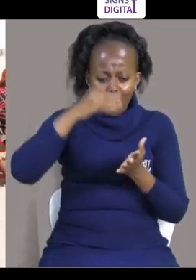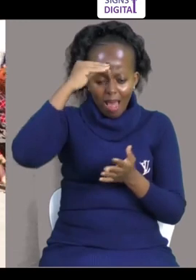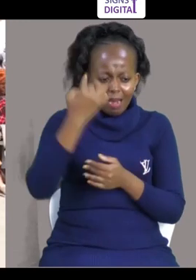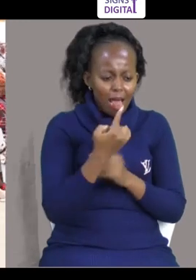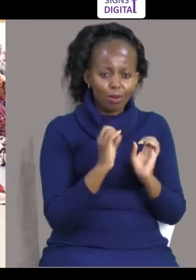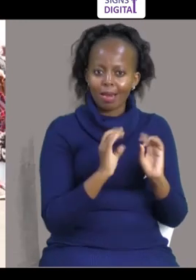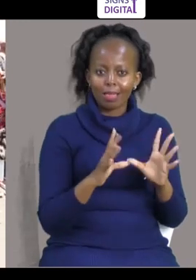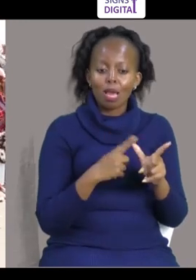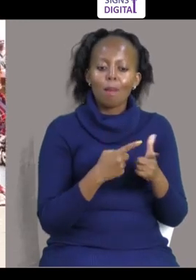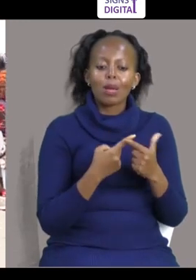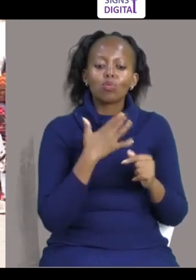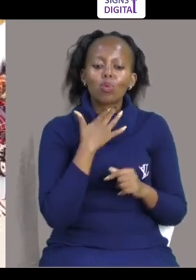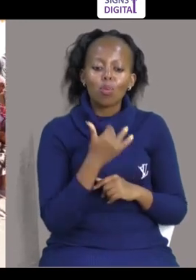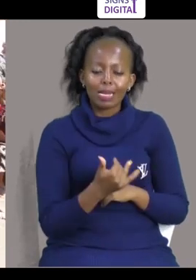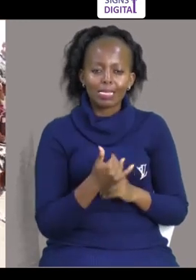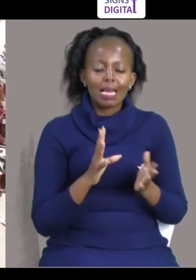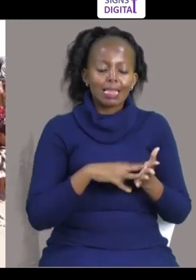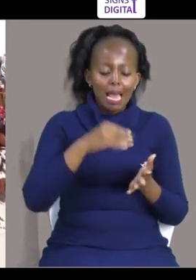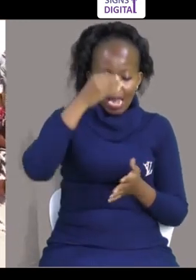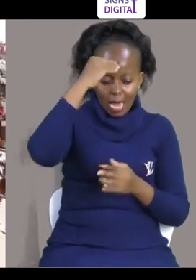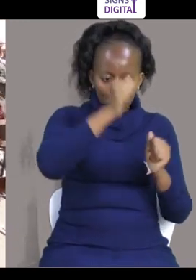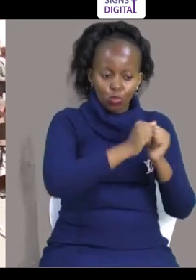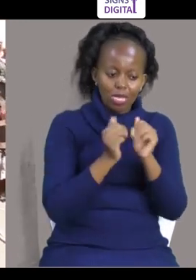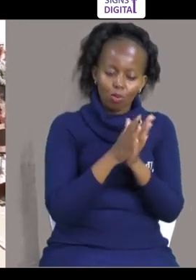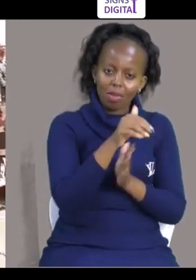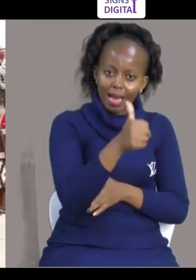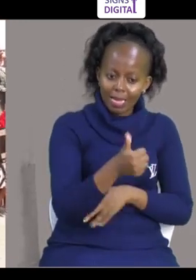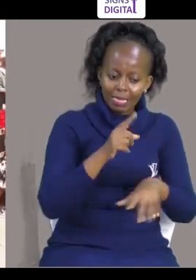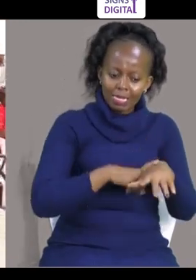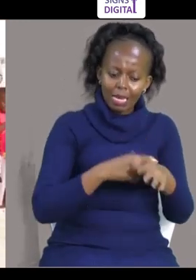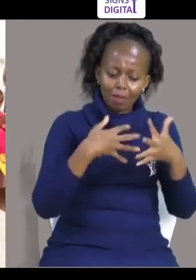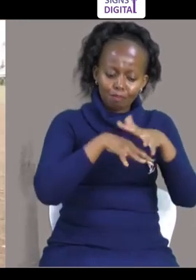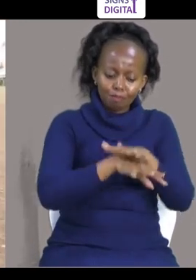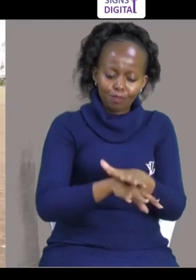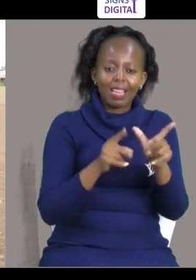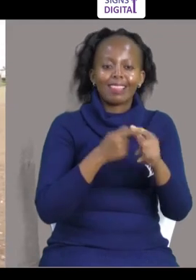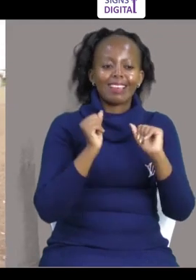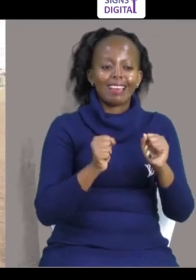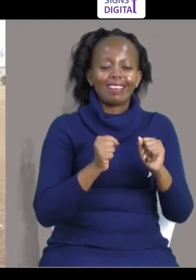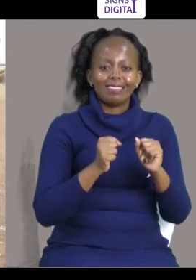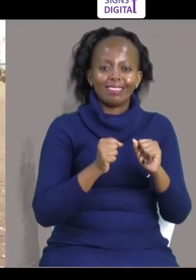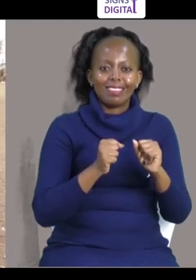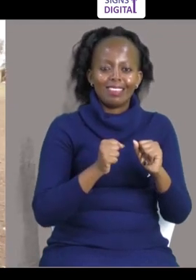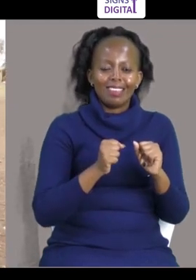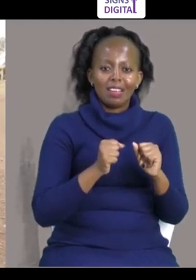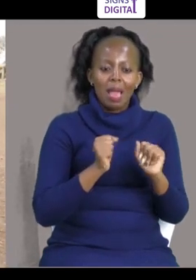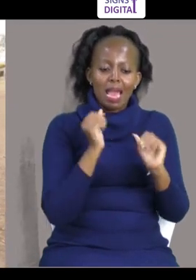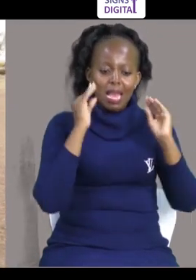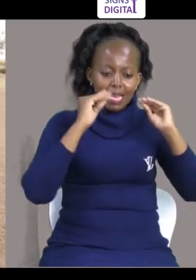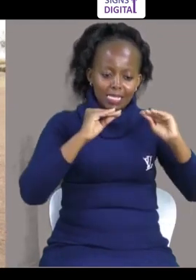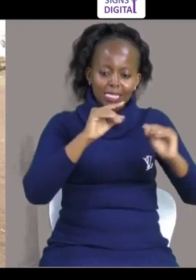Uremabu Wanasoma peke yao Tunataka Wanasoma na wekine Wakisoma na wekine